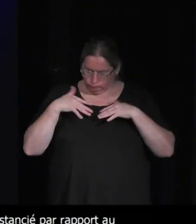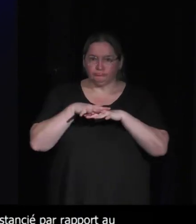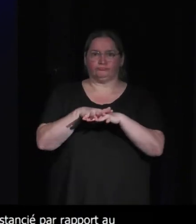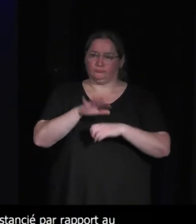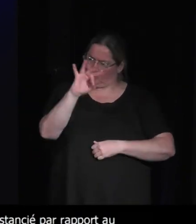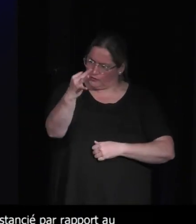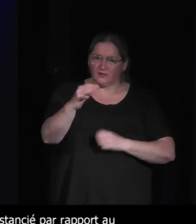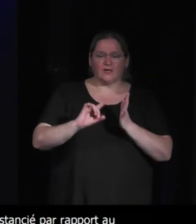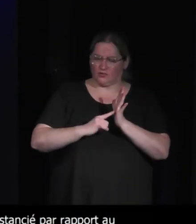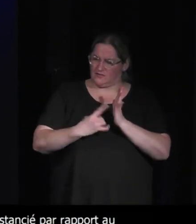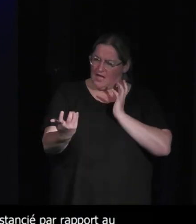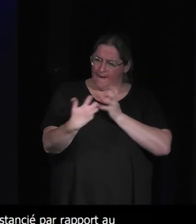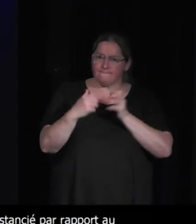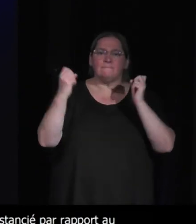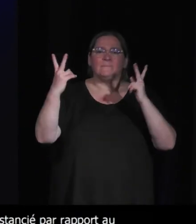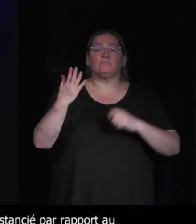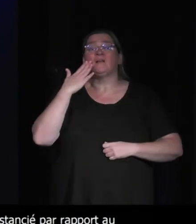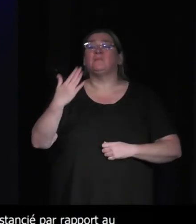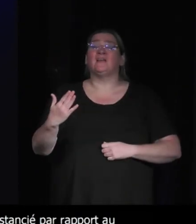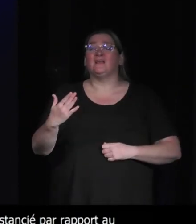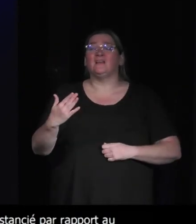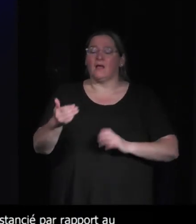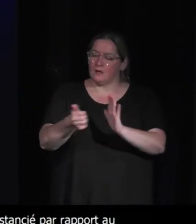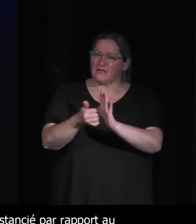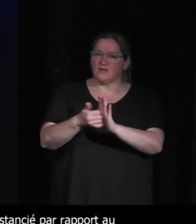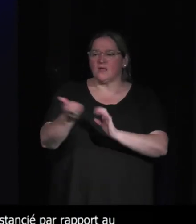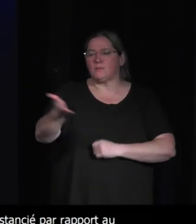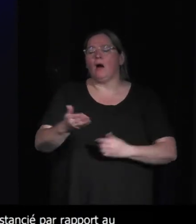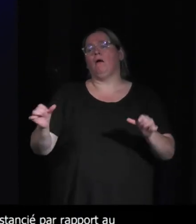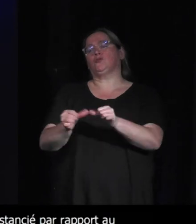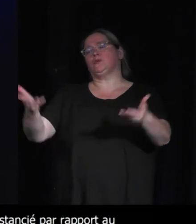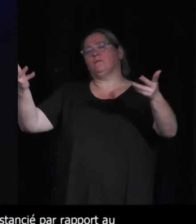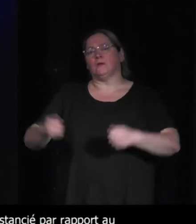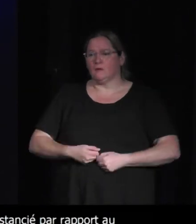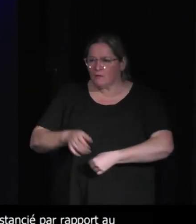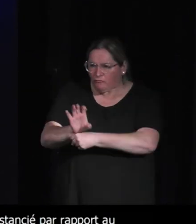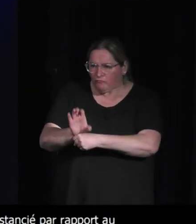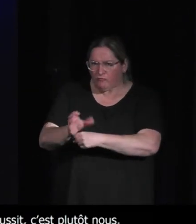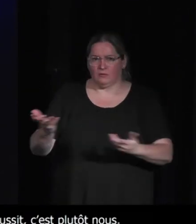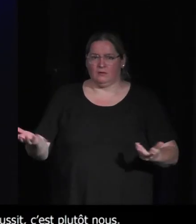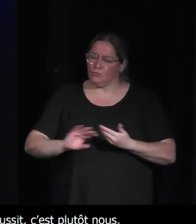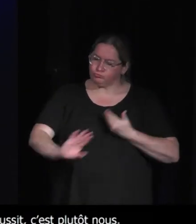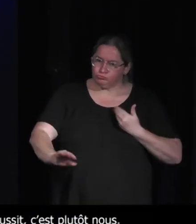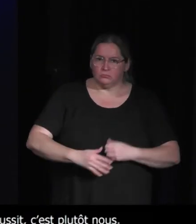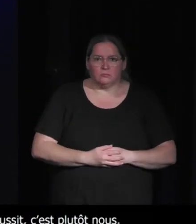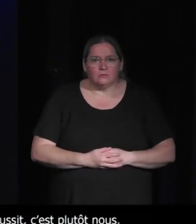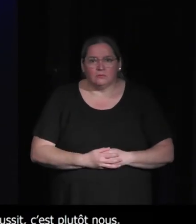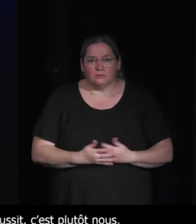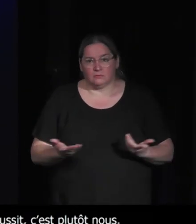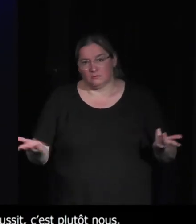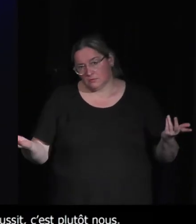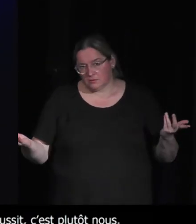son identité s'il échoue on va dire plutôt que voilà qu-ce que tu as fait à ce moment-là et donc se distancier et donc dans